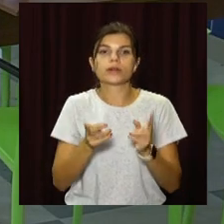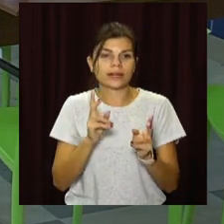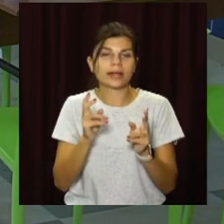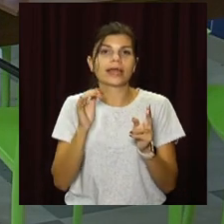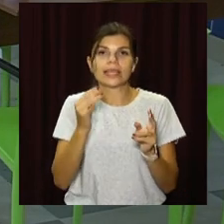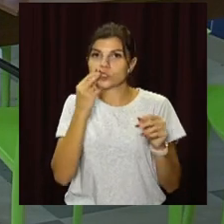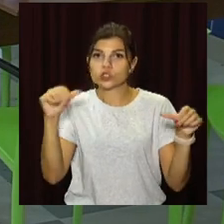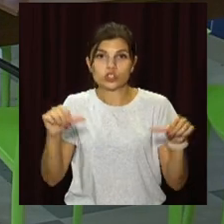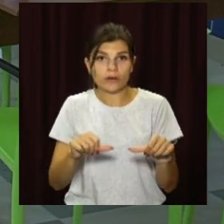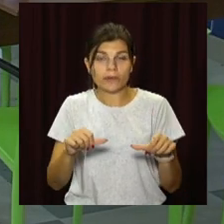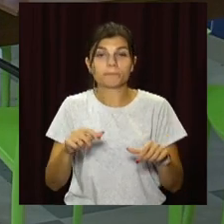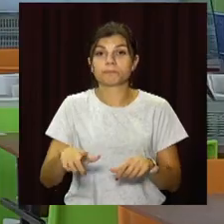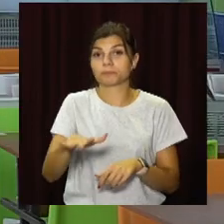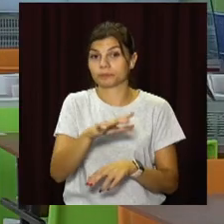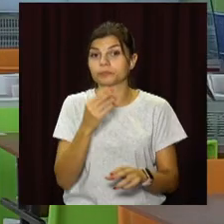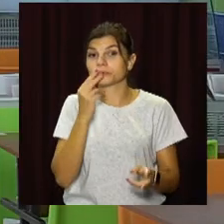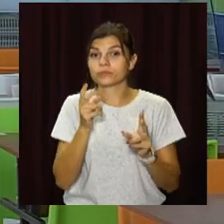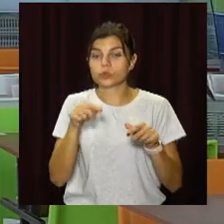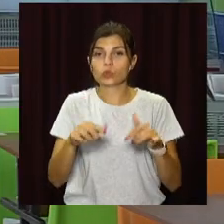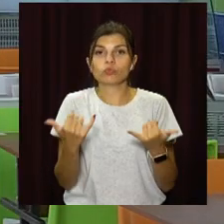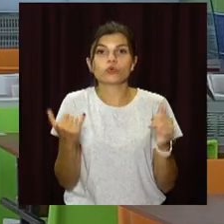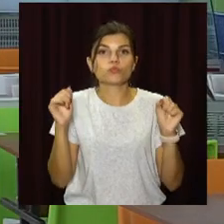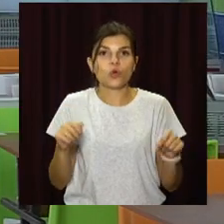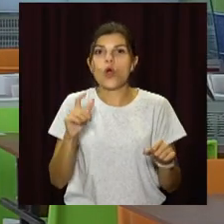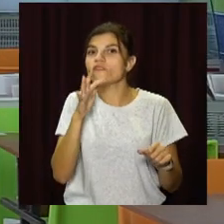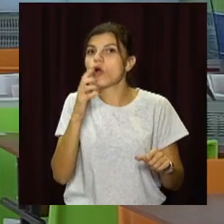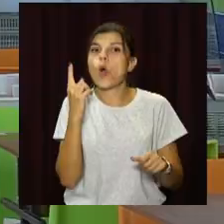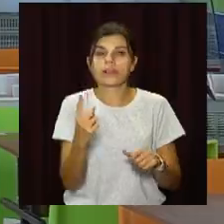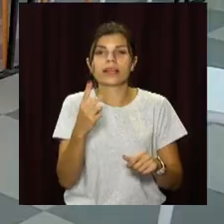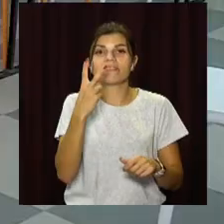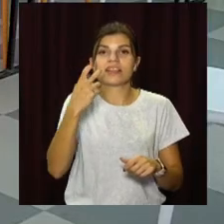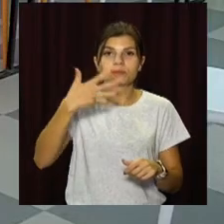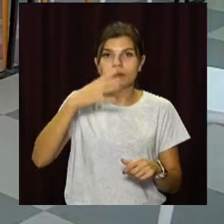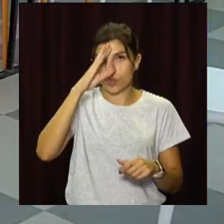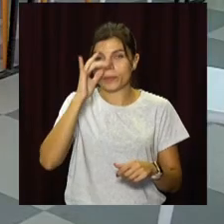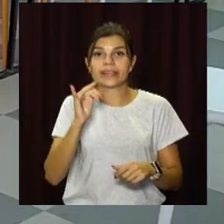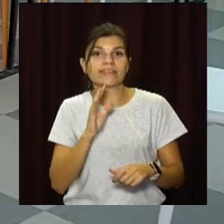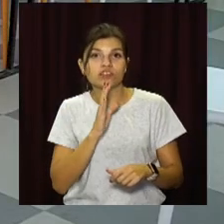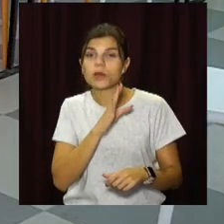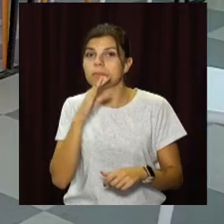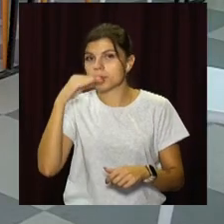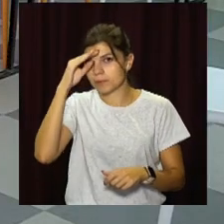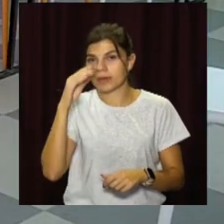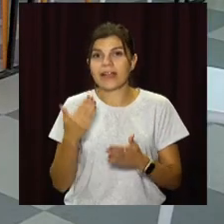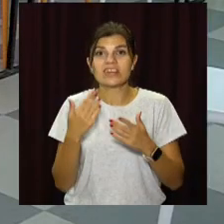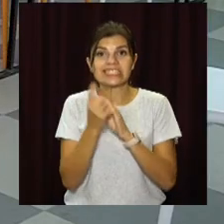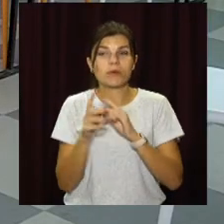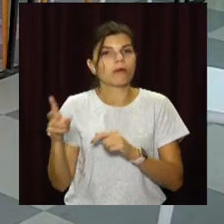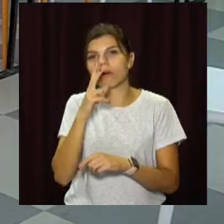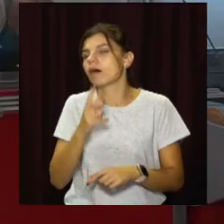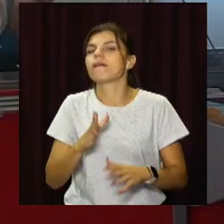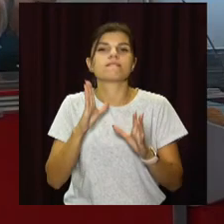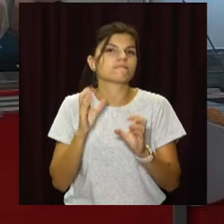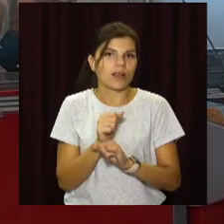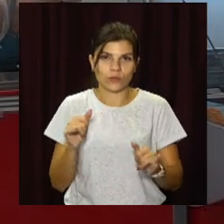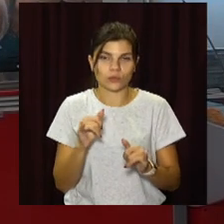їдальня. Одночасно пообідати тут тепер зможе 250 хлопців та дівчат. Батьки учні від змін в захваті, кажуть, заклад